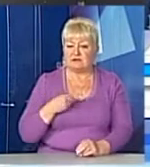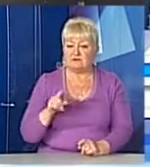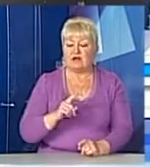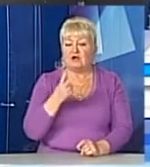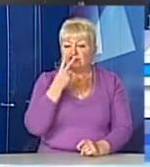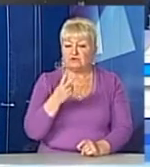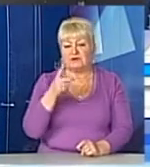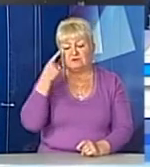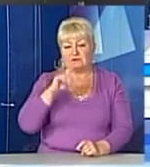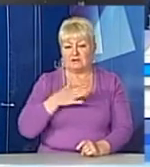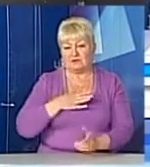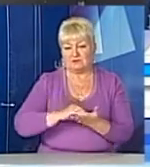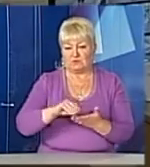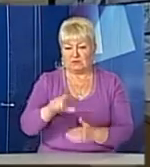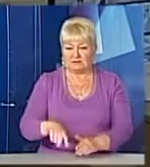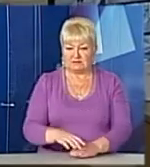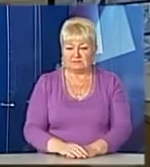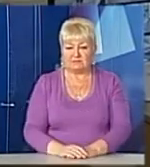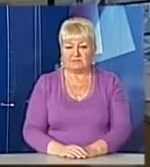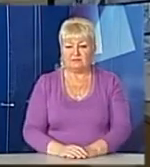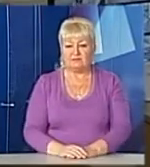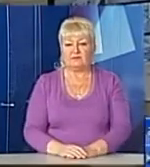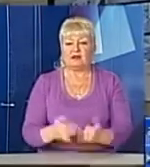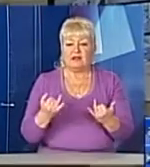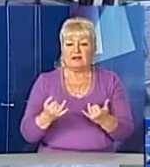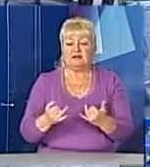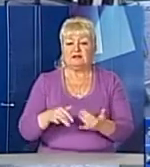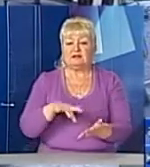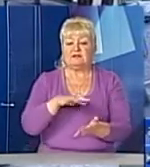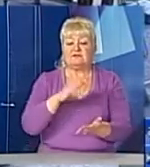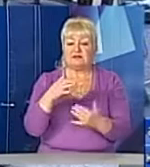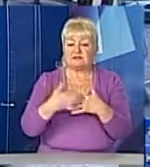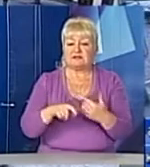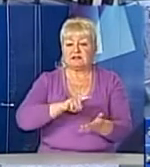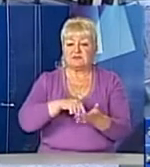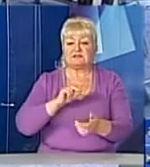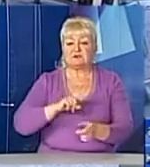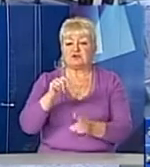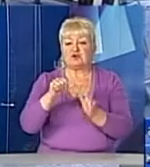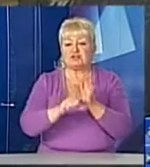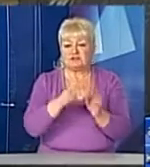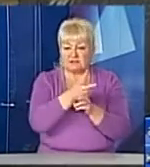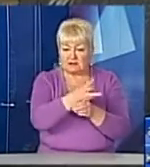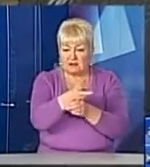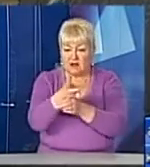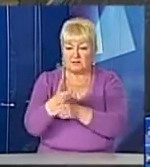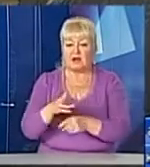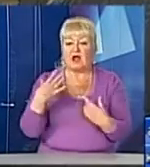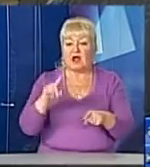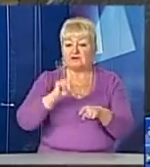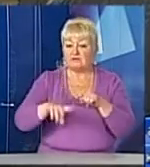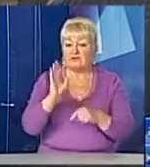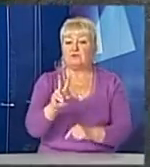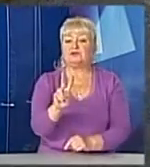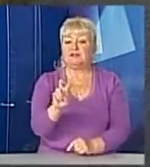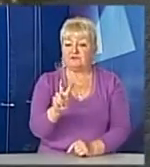бачили наші журналісти. Нині в середмісті Львова працює більше 160 камер відеоспостереження. А вже невдовзі їх буде